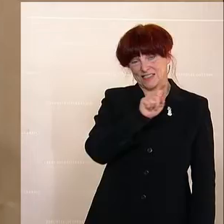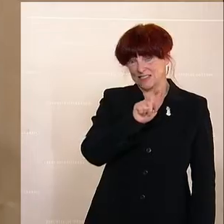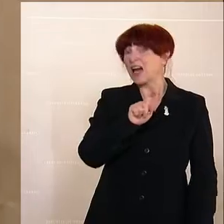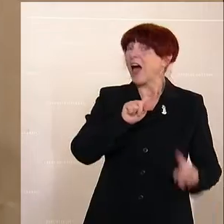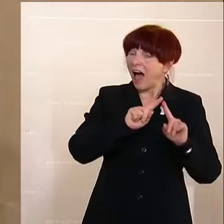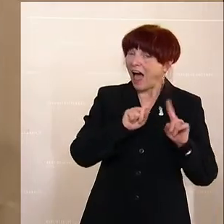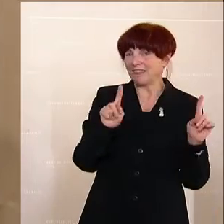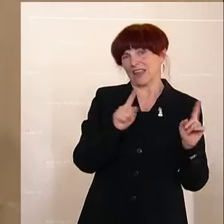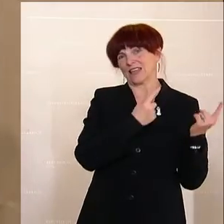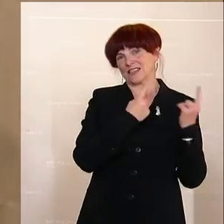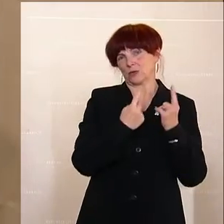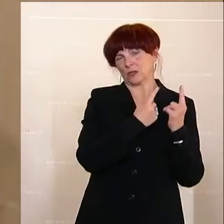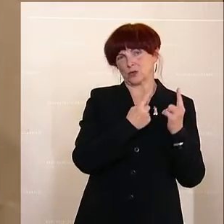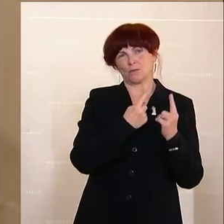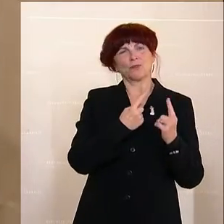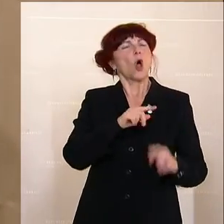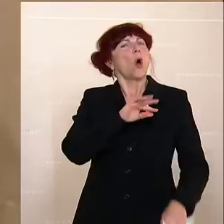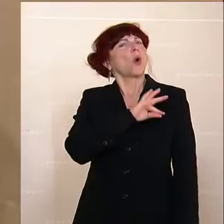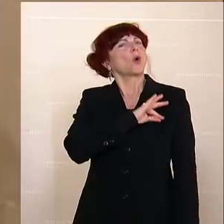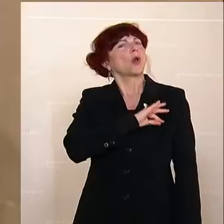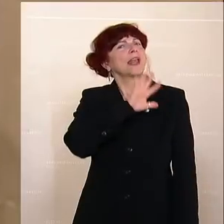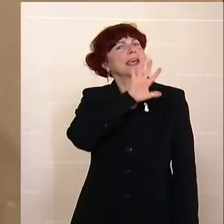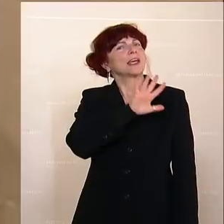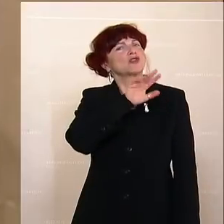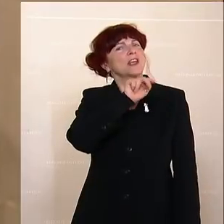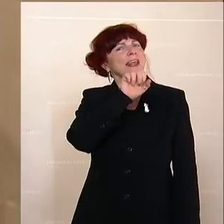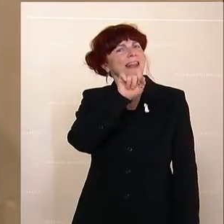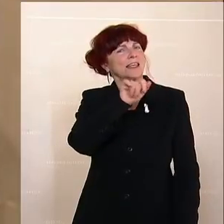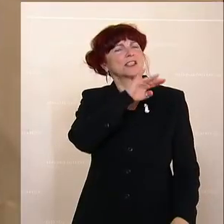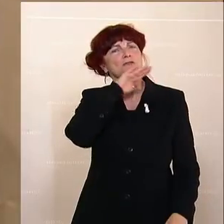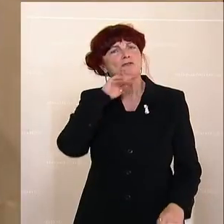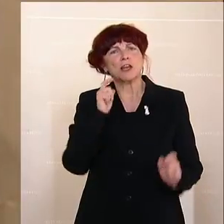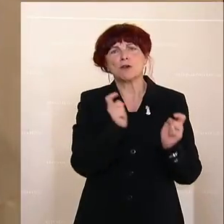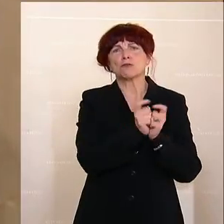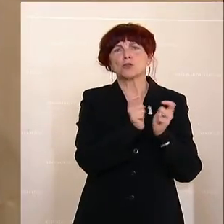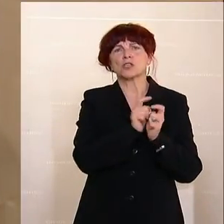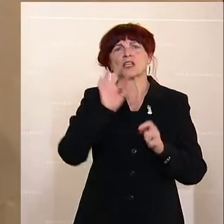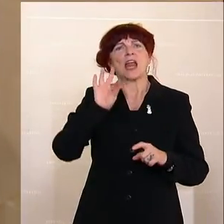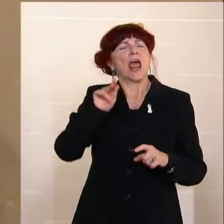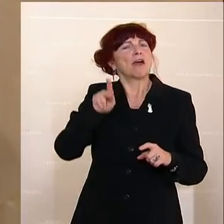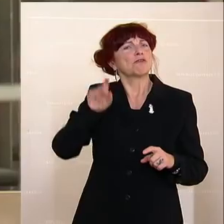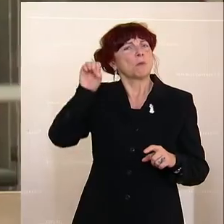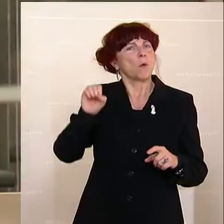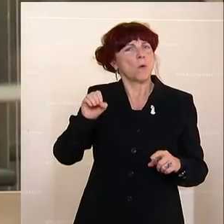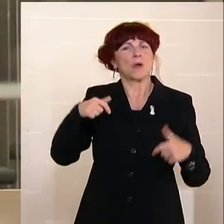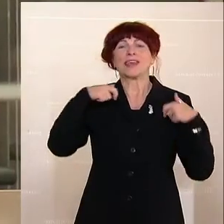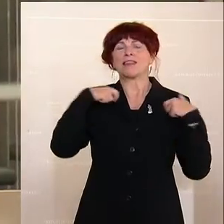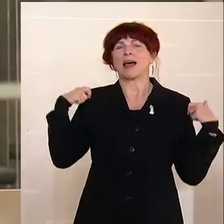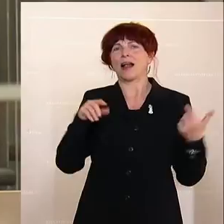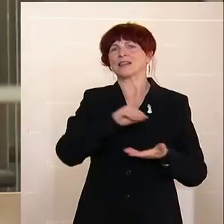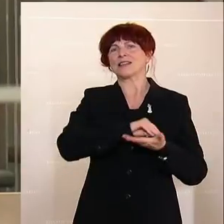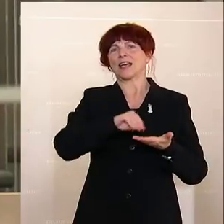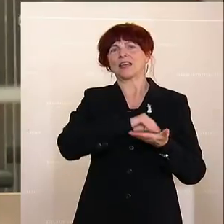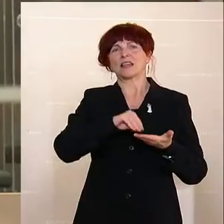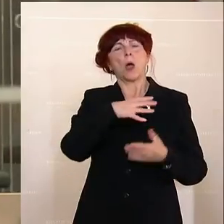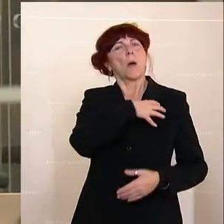Der Herr Kollege Schnedlitz hat viele Funktionen. Er ist FPÖ-Generalsekretär, er ist Bürgermeister,